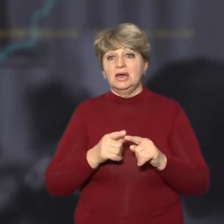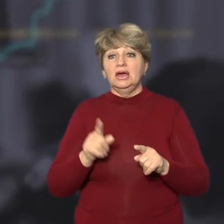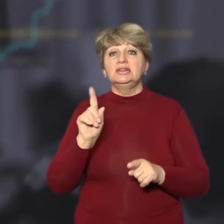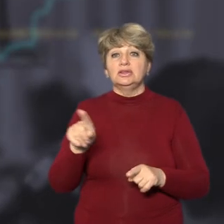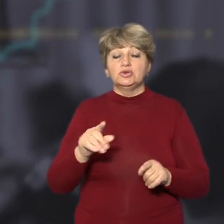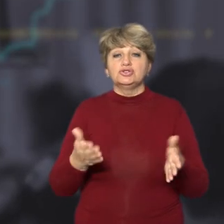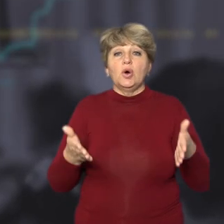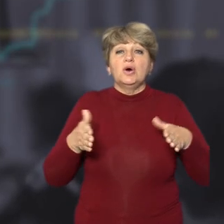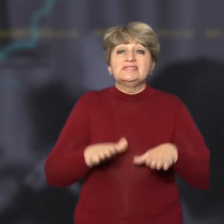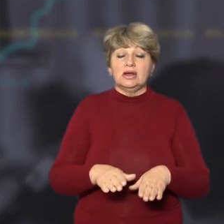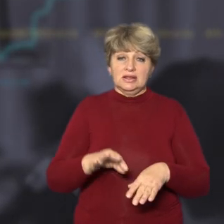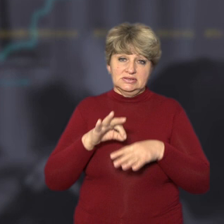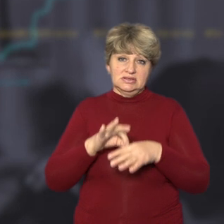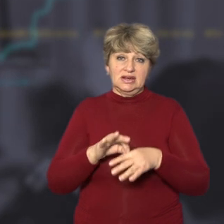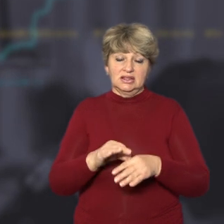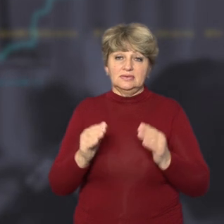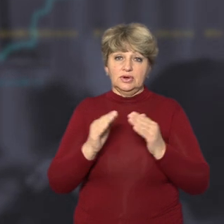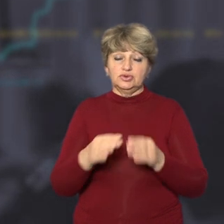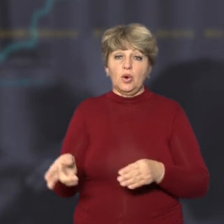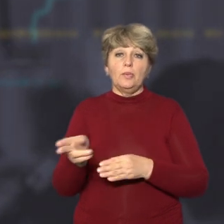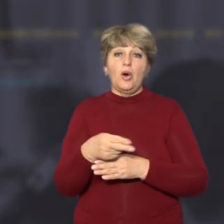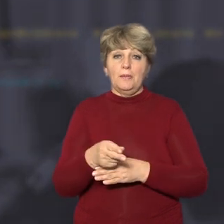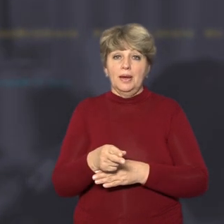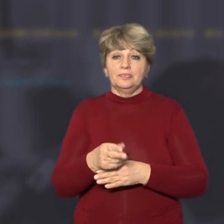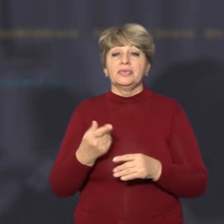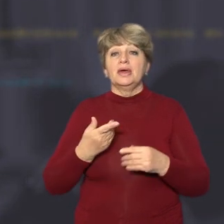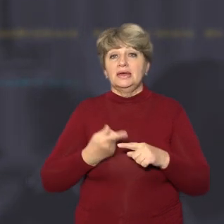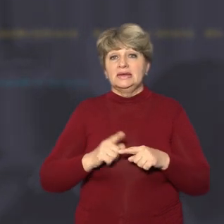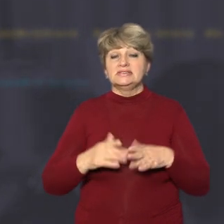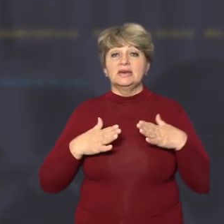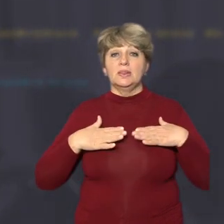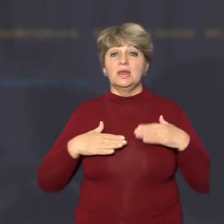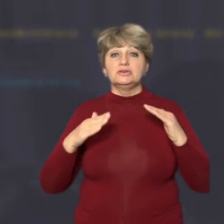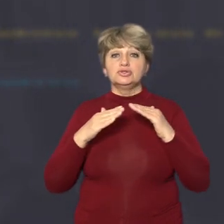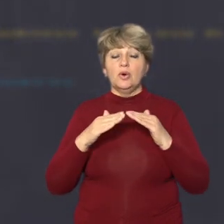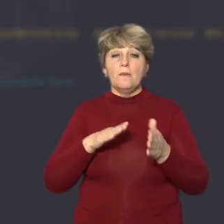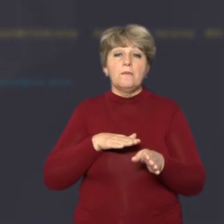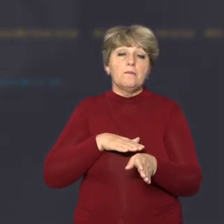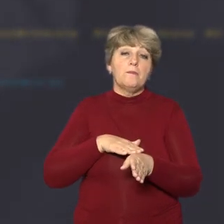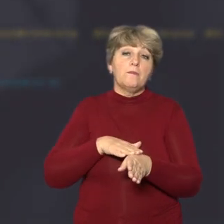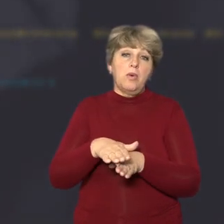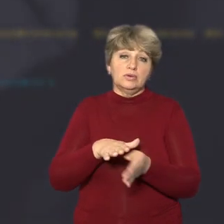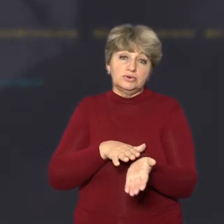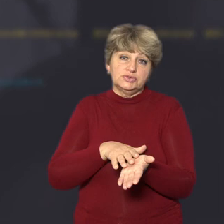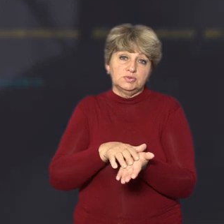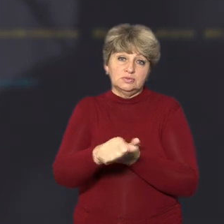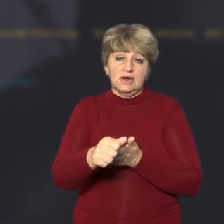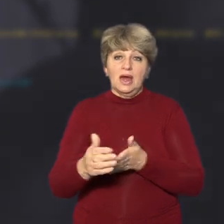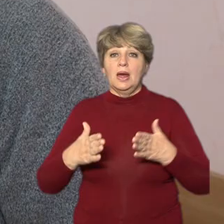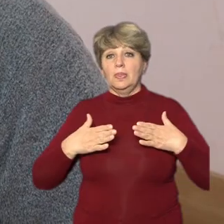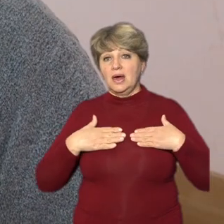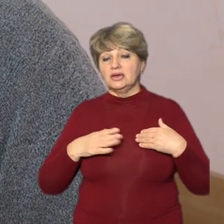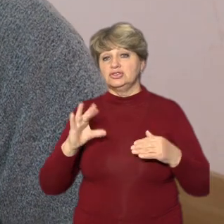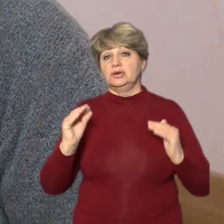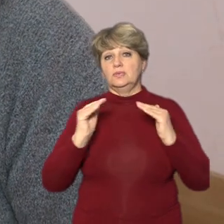залишилося від рідного в Маріуполі. Наш будинок повністю розрушений. І наш, і будинок Деньки.